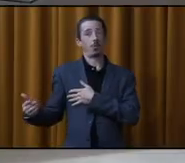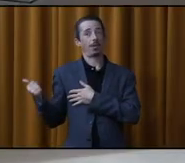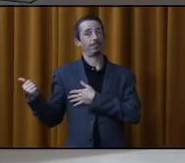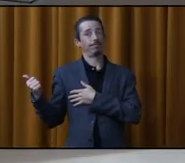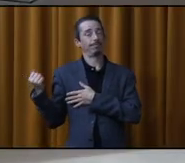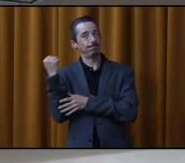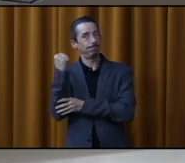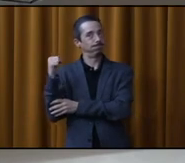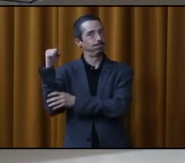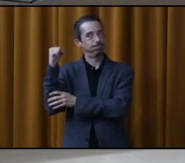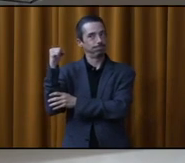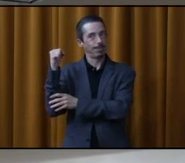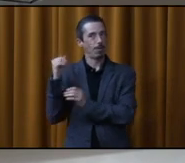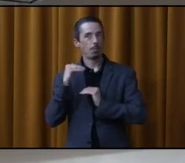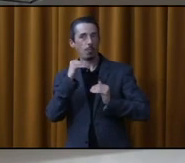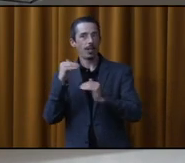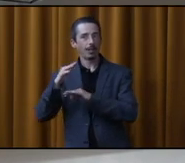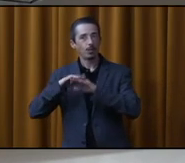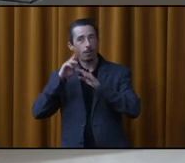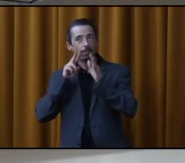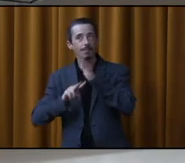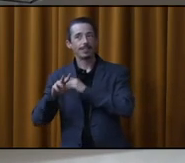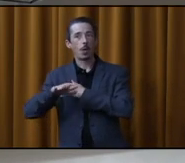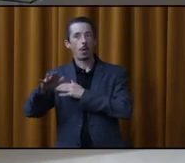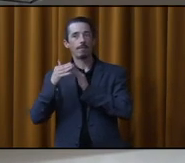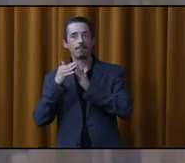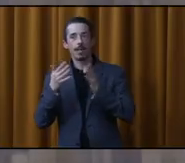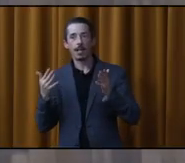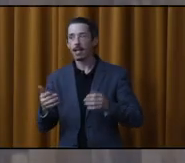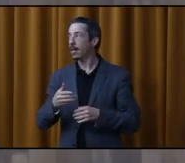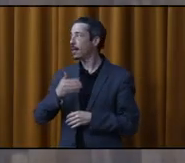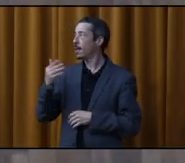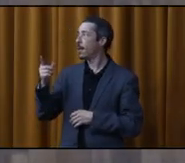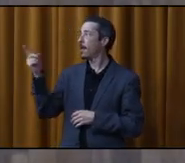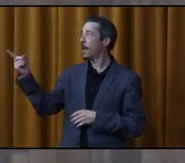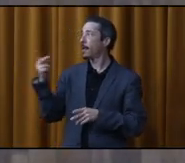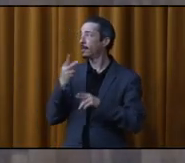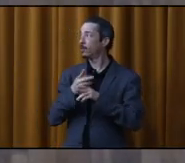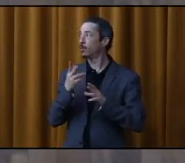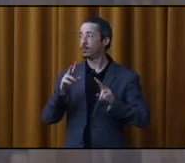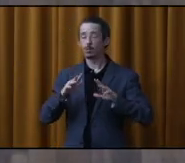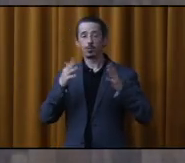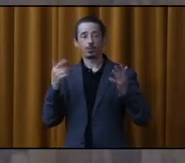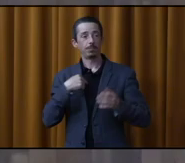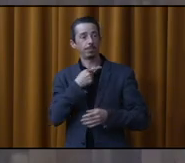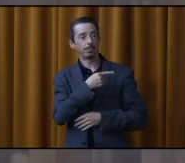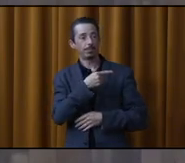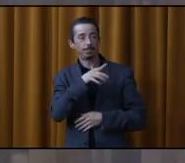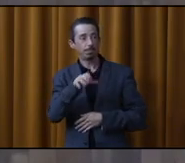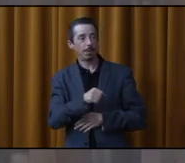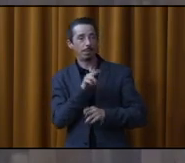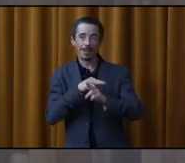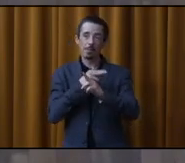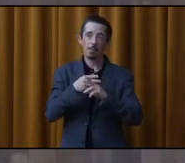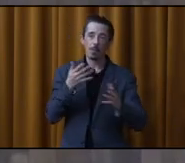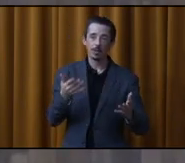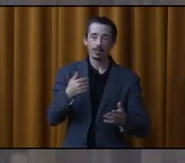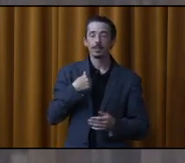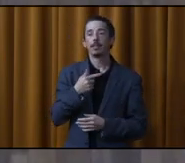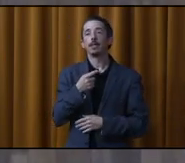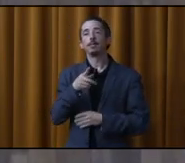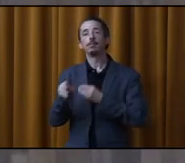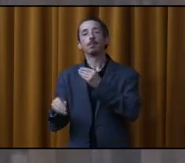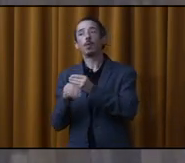un plaisir de vous expliquer la vision qu'on a. En fait, vous avez scoupé ma réponse, mais juste un